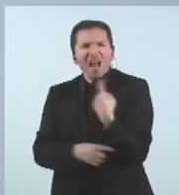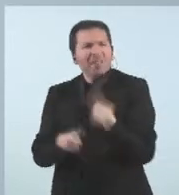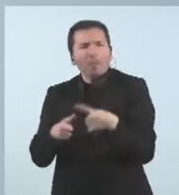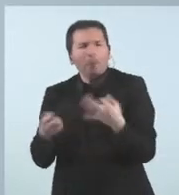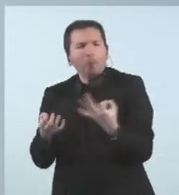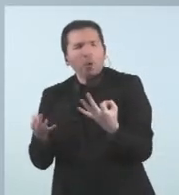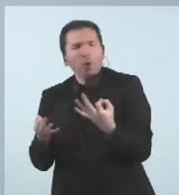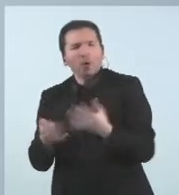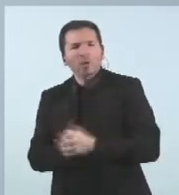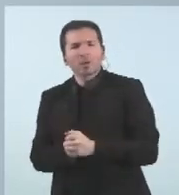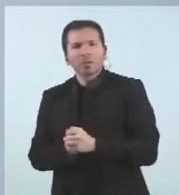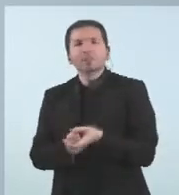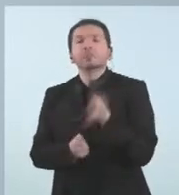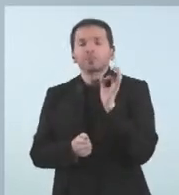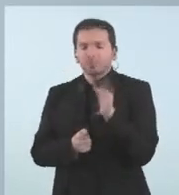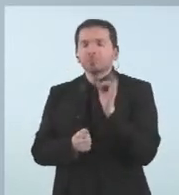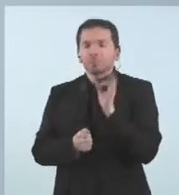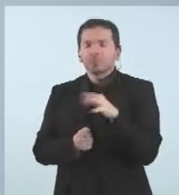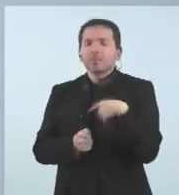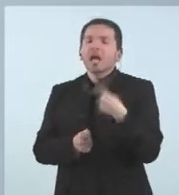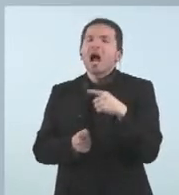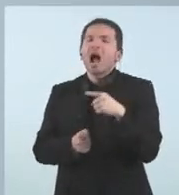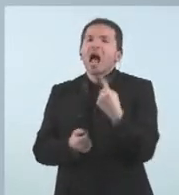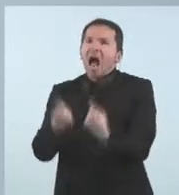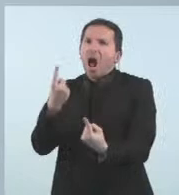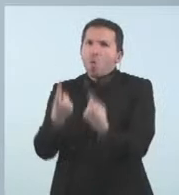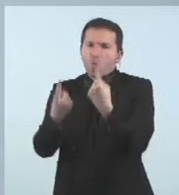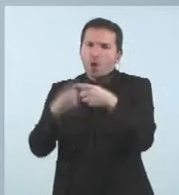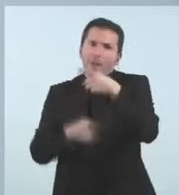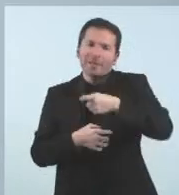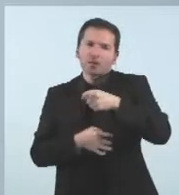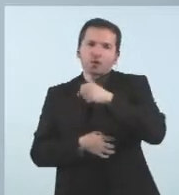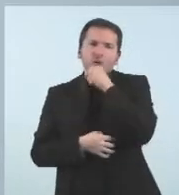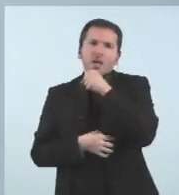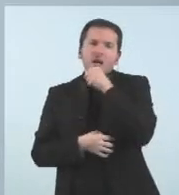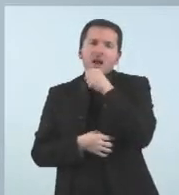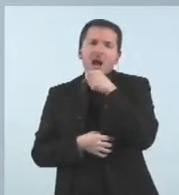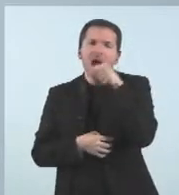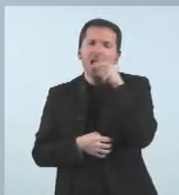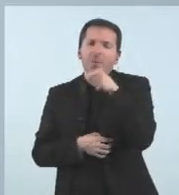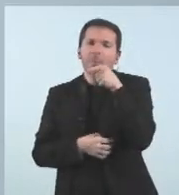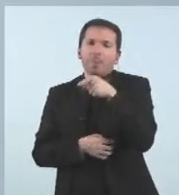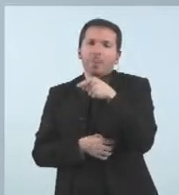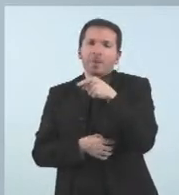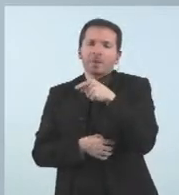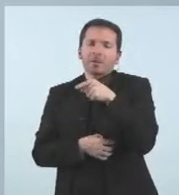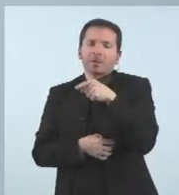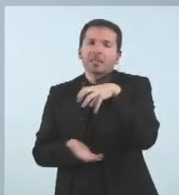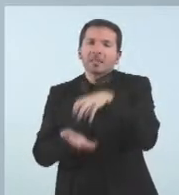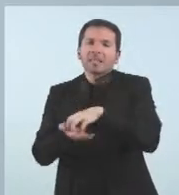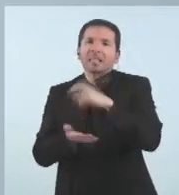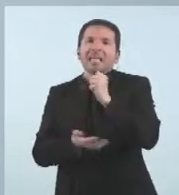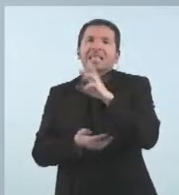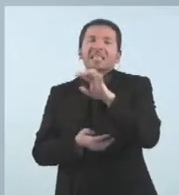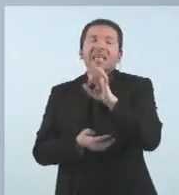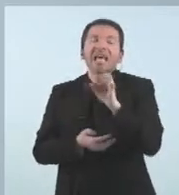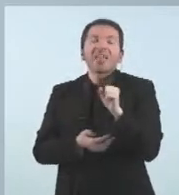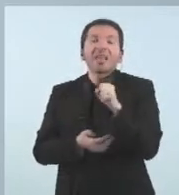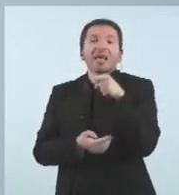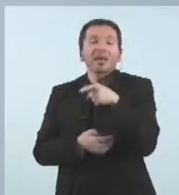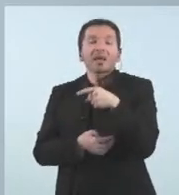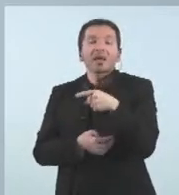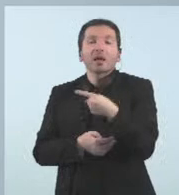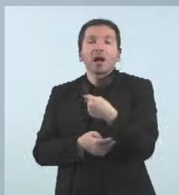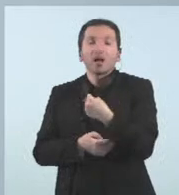començarem pel final. Sí, hi ha alguna persona gran del cedre que va negar deixar-se vacunar. sigui, això és una realitat. Es poden